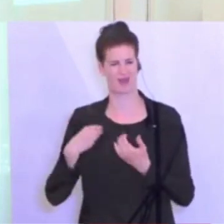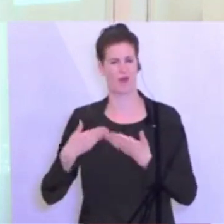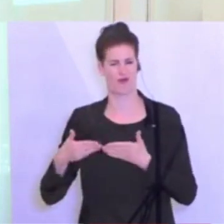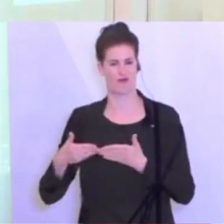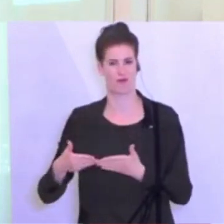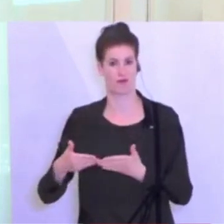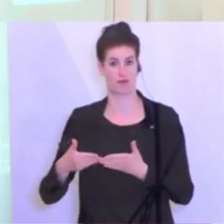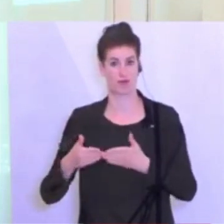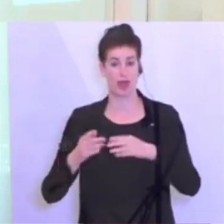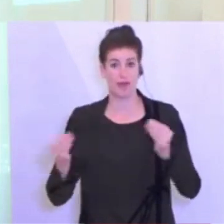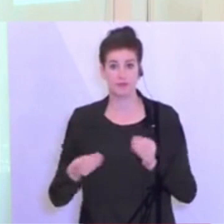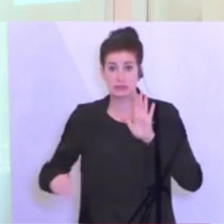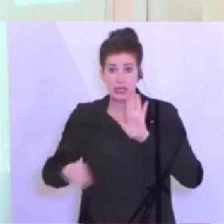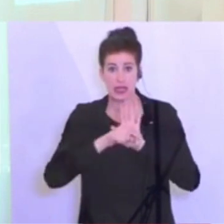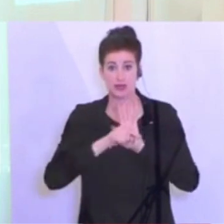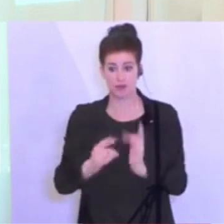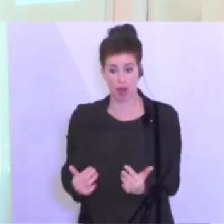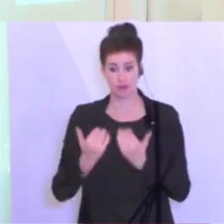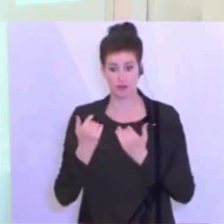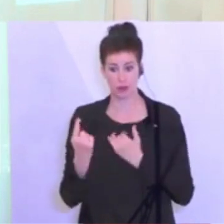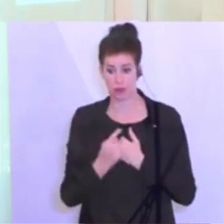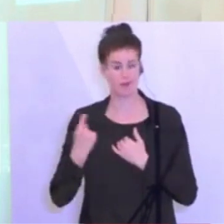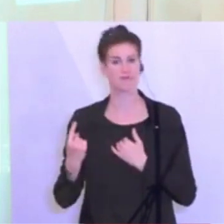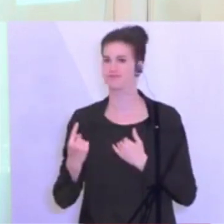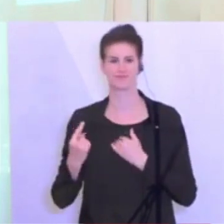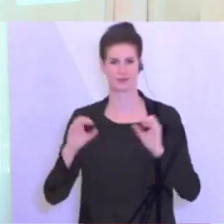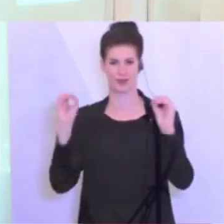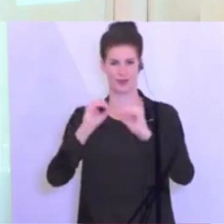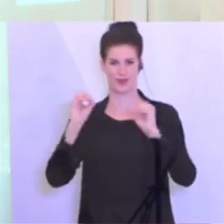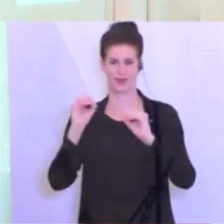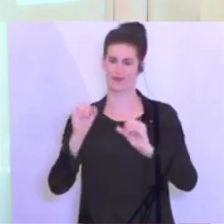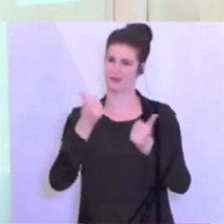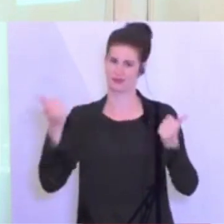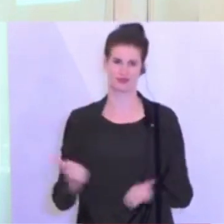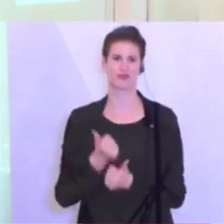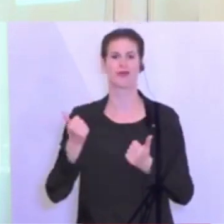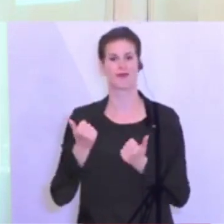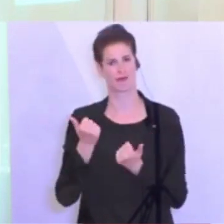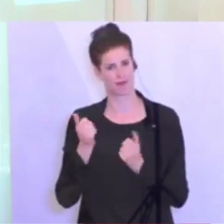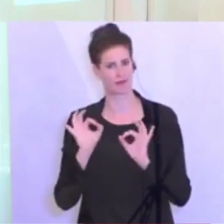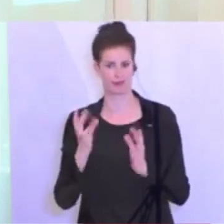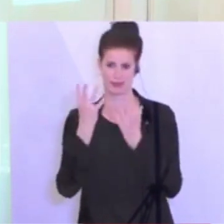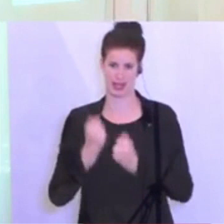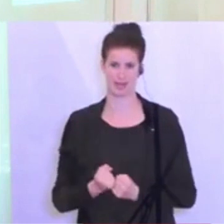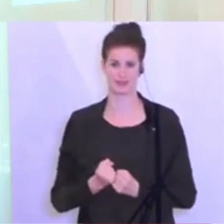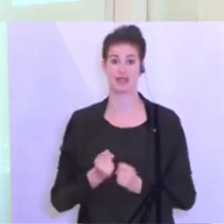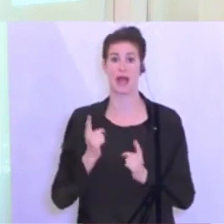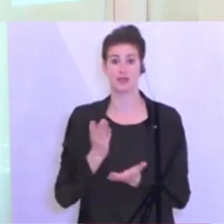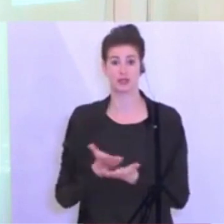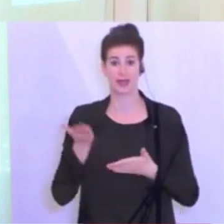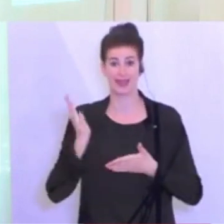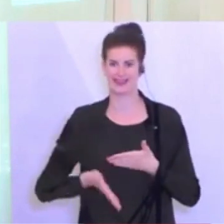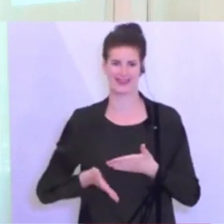Öffnungsschritte zu verzeichnen und das ist eine großartige erste Bilanz, aber das ist noch nicht das Ende, sondern wir sind mittendrin,